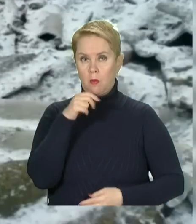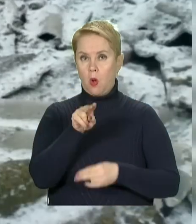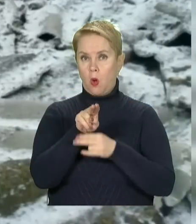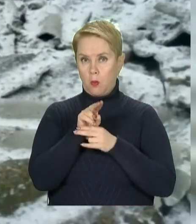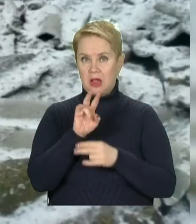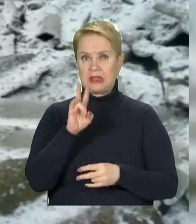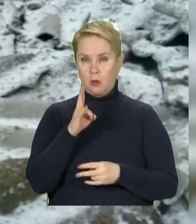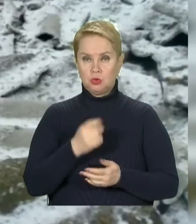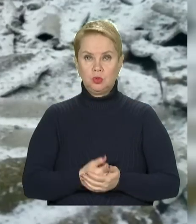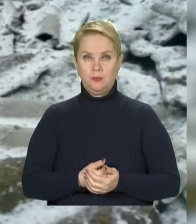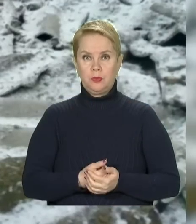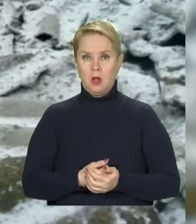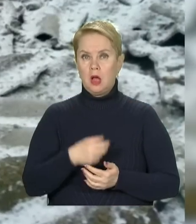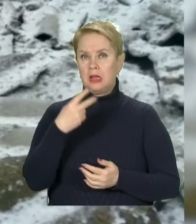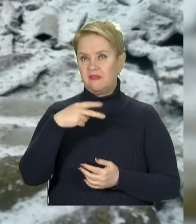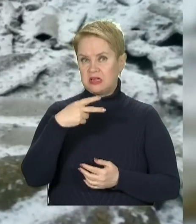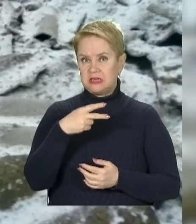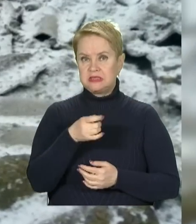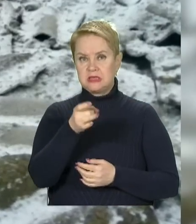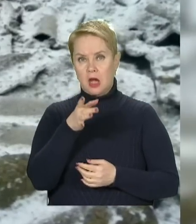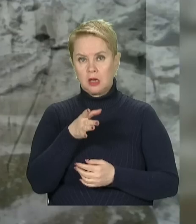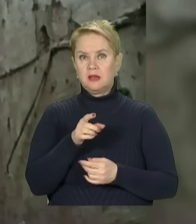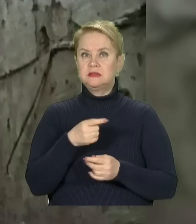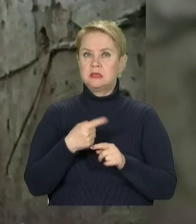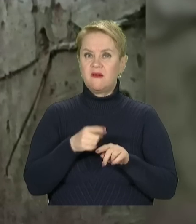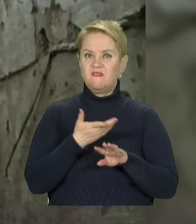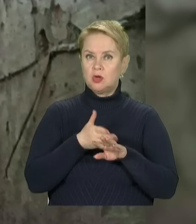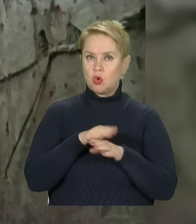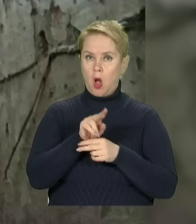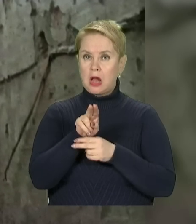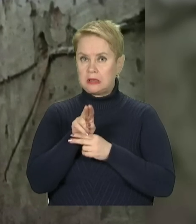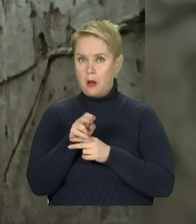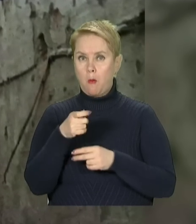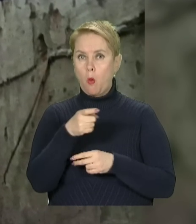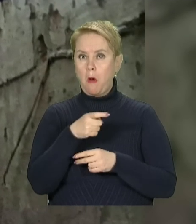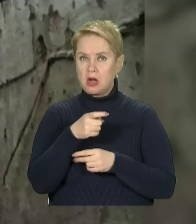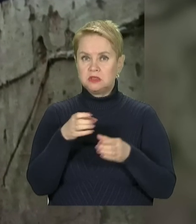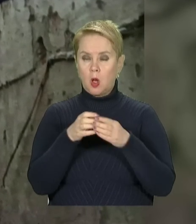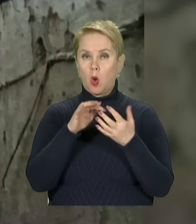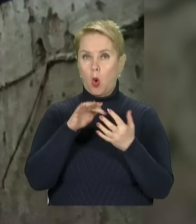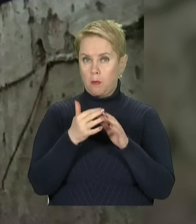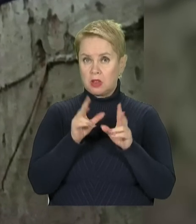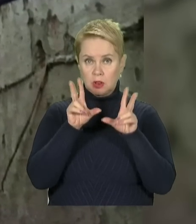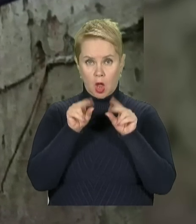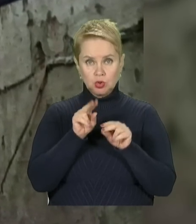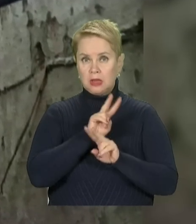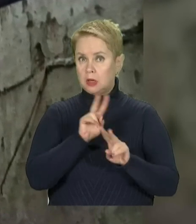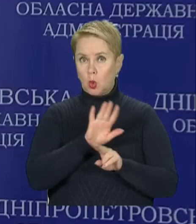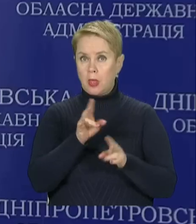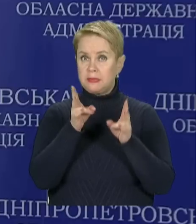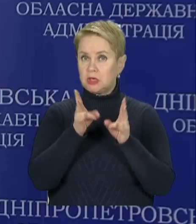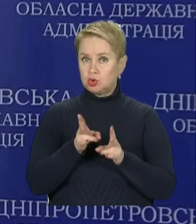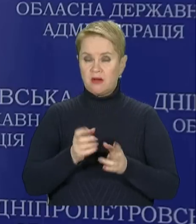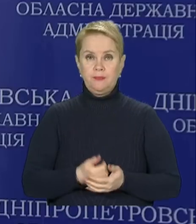обстрілювали Нікопильщину. Понад два десятки снарядів випустили з важкої артилерії по Марганецькій громаді. На щастя, ніхто не